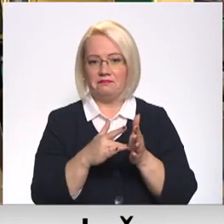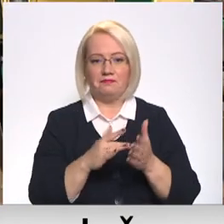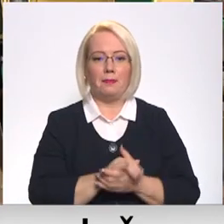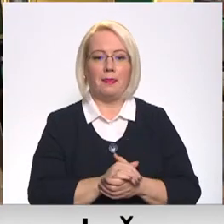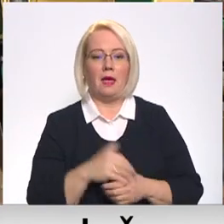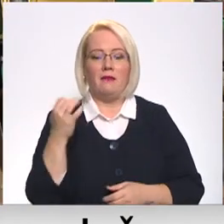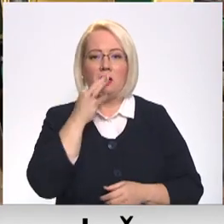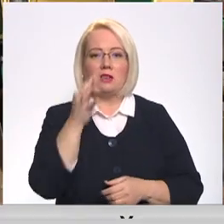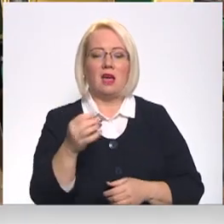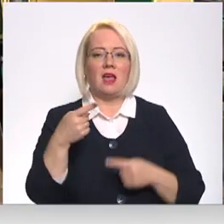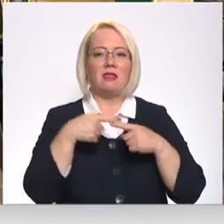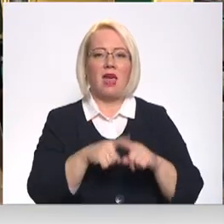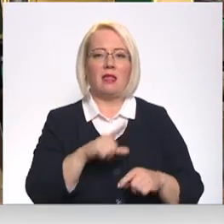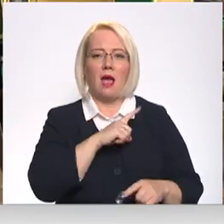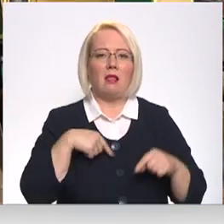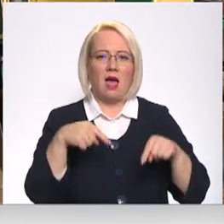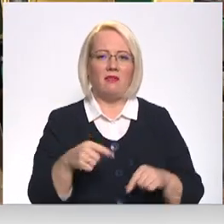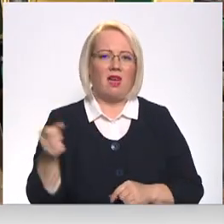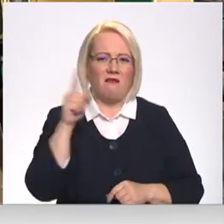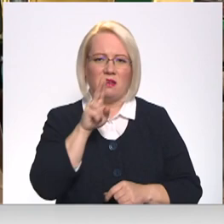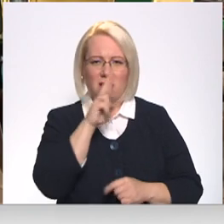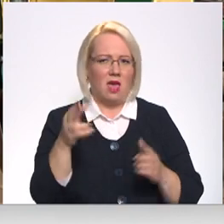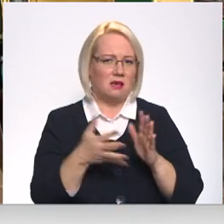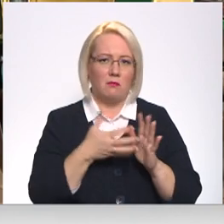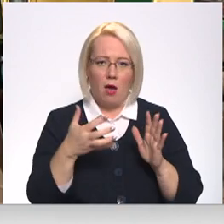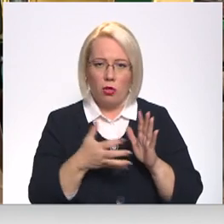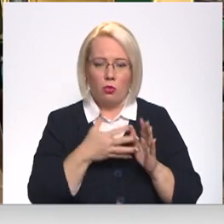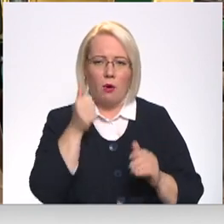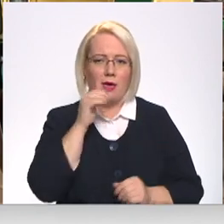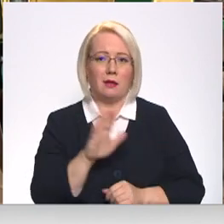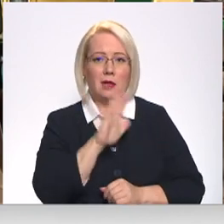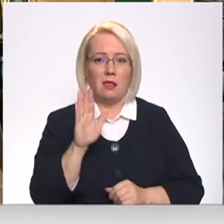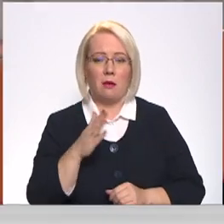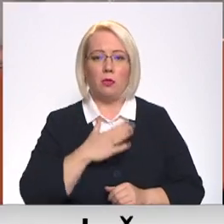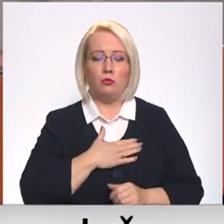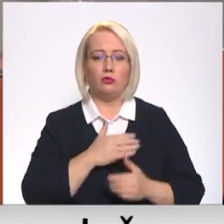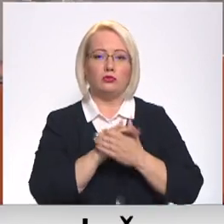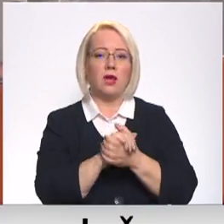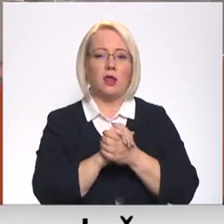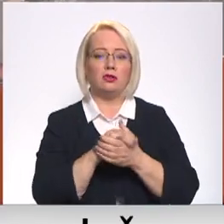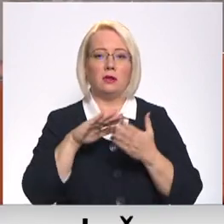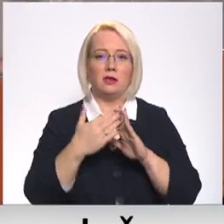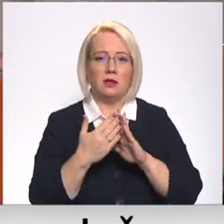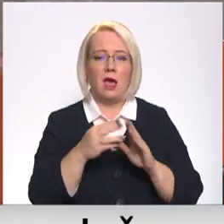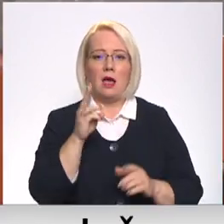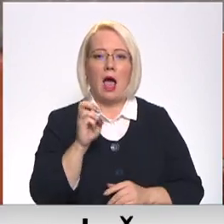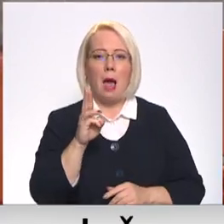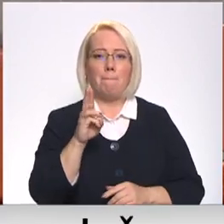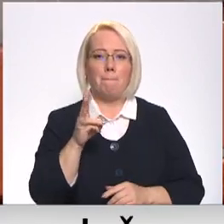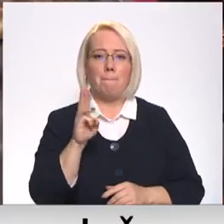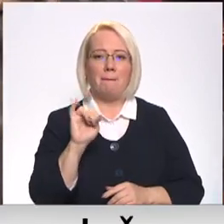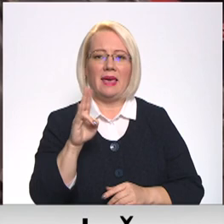šādas tehnikas jau vajam prom un būtībā vai sikdienā neizmantojam, bet mūsu sadraudības pilsēta Kamiņka Širska